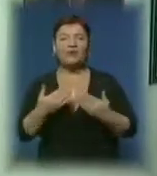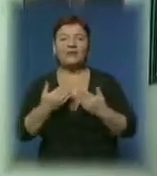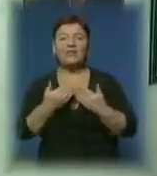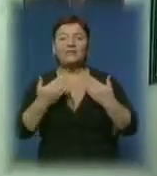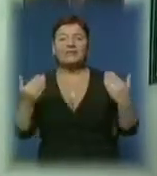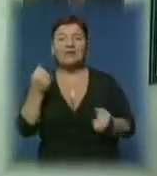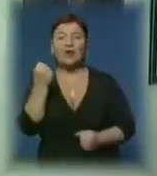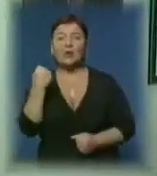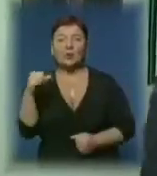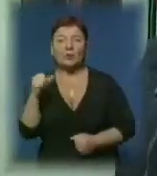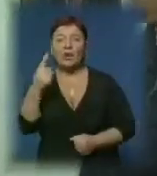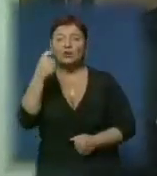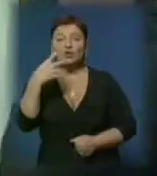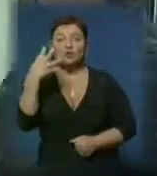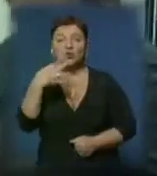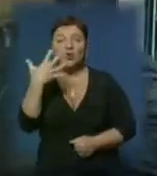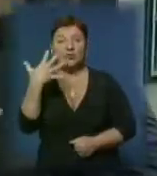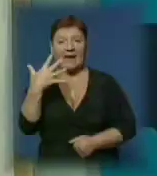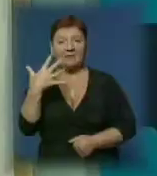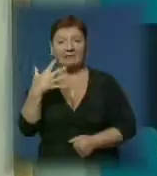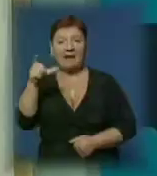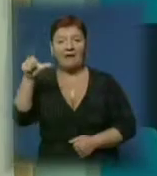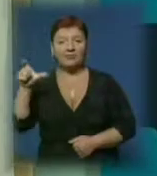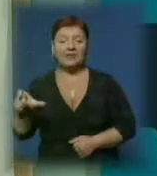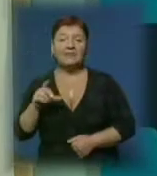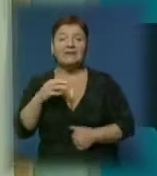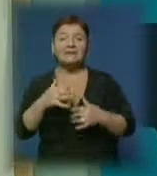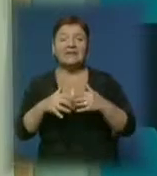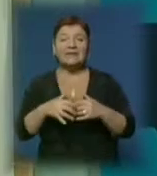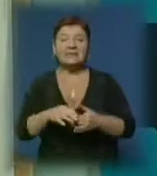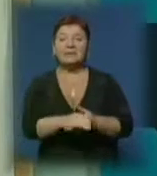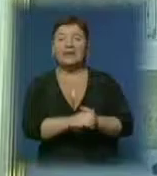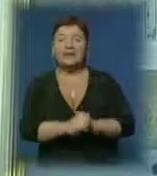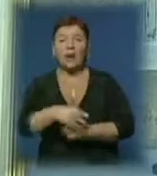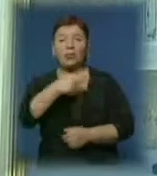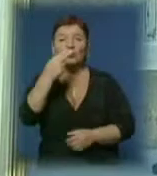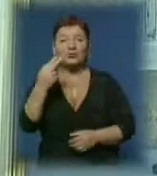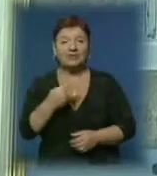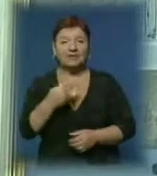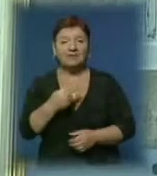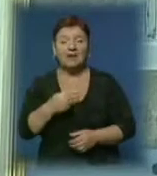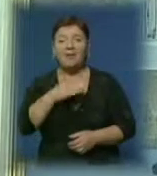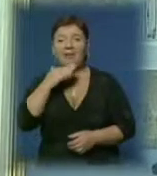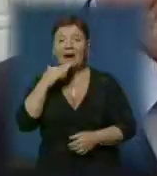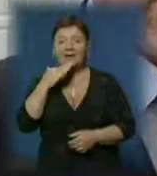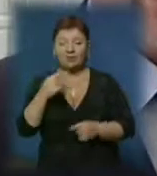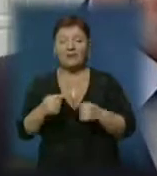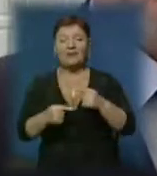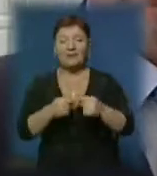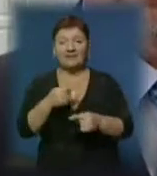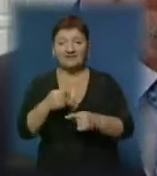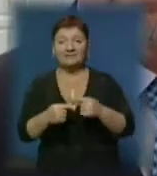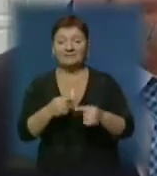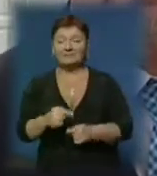рекордний. Усього 145 авторів, серед яких не тільки члени спілки художників, хоча чимало потенційних. «Є